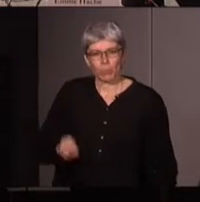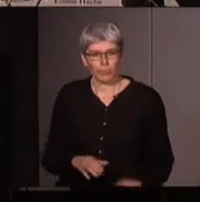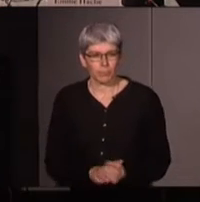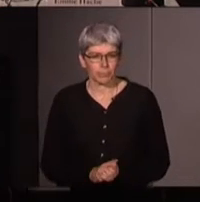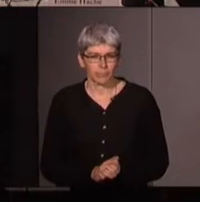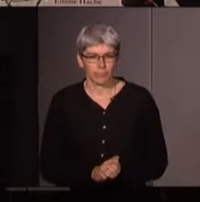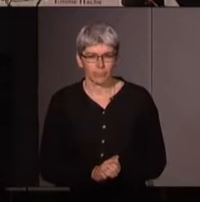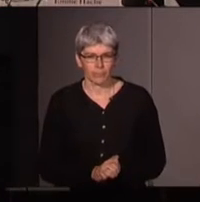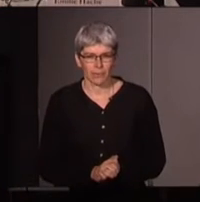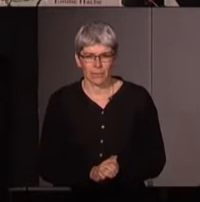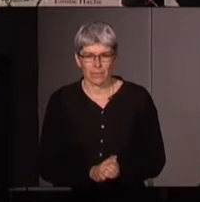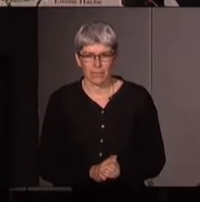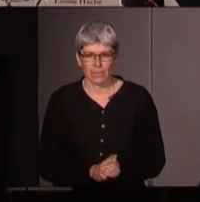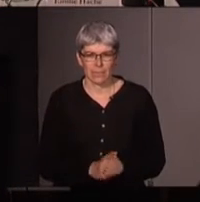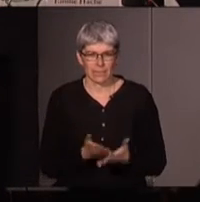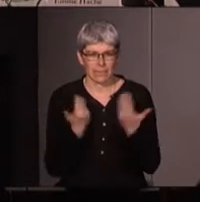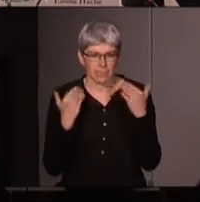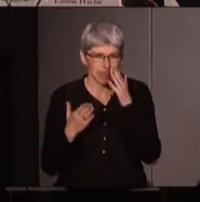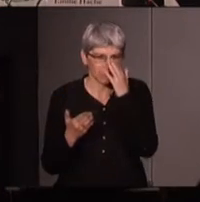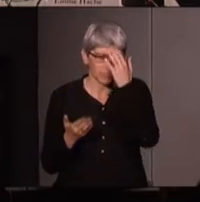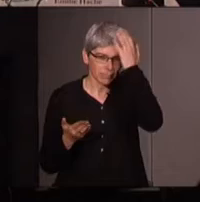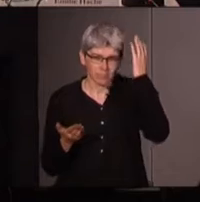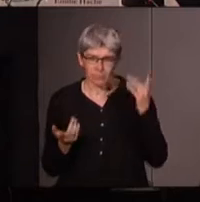ah je ne pas je ne vous promets rien